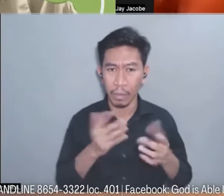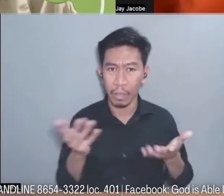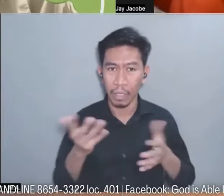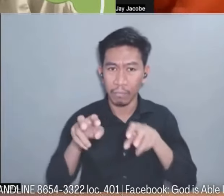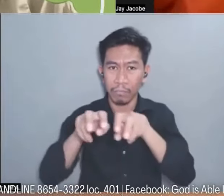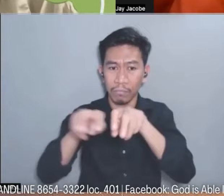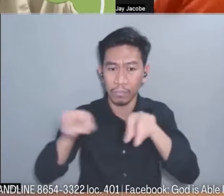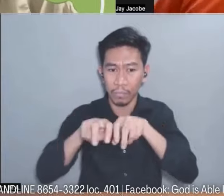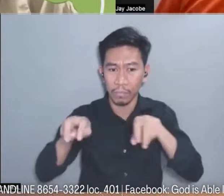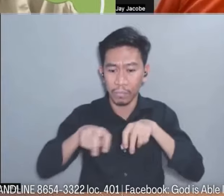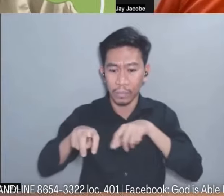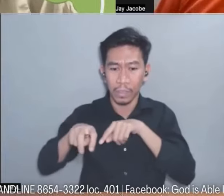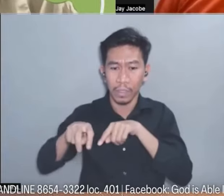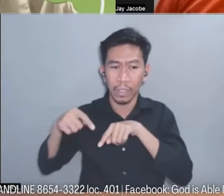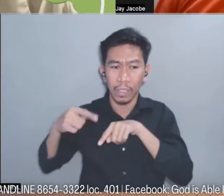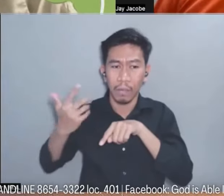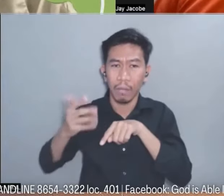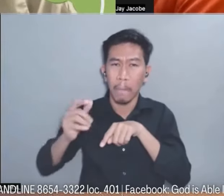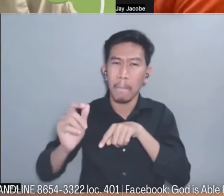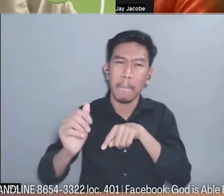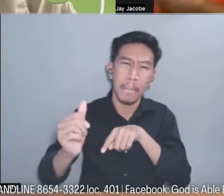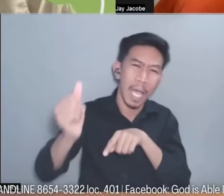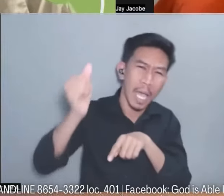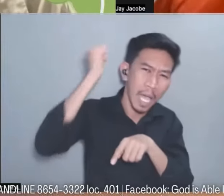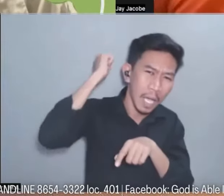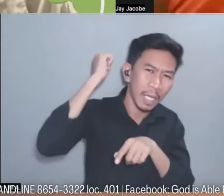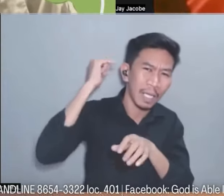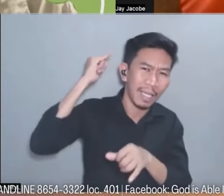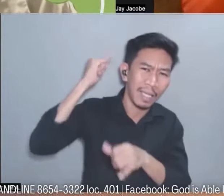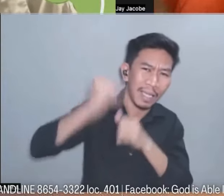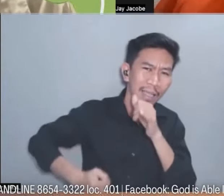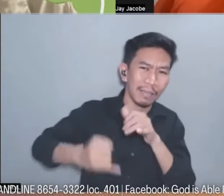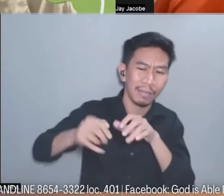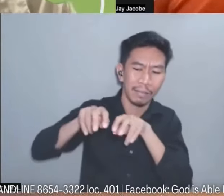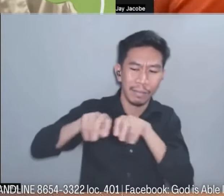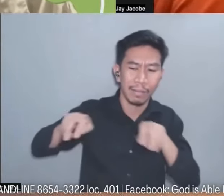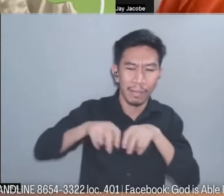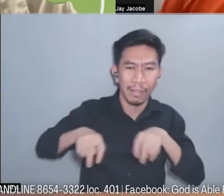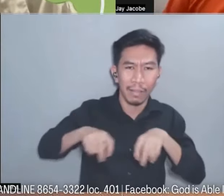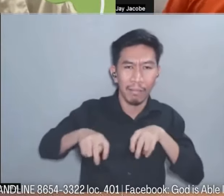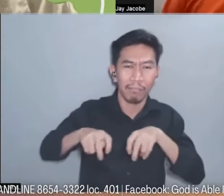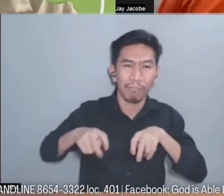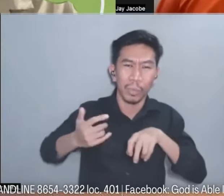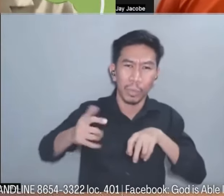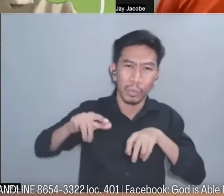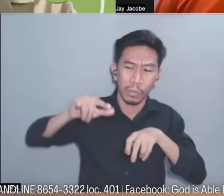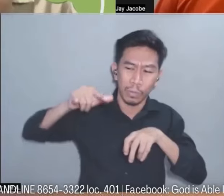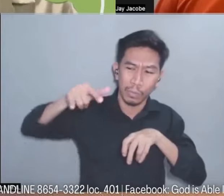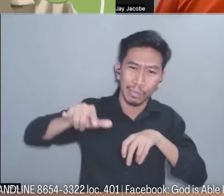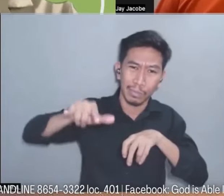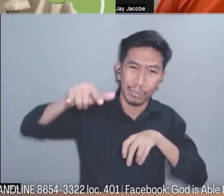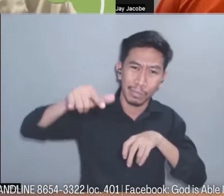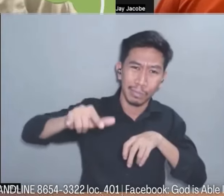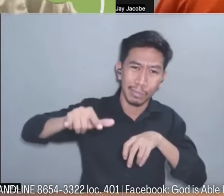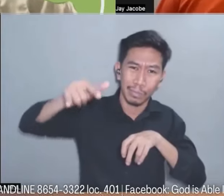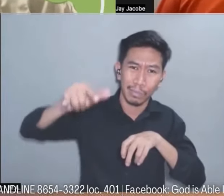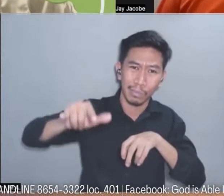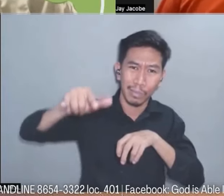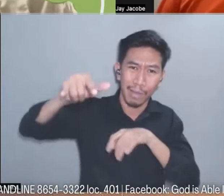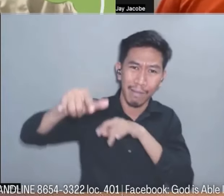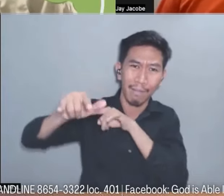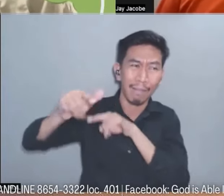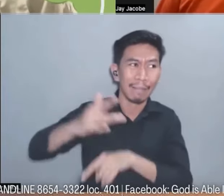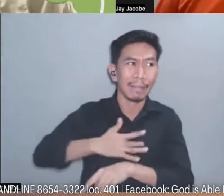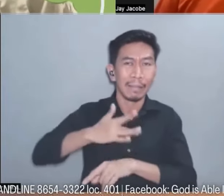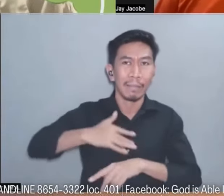pumapalo talaga yung last seat last seat Lord bakit po ako dito naglagay lalo hindi ako